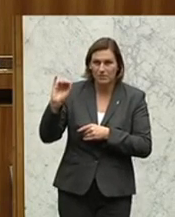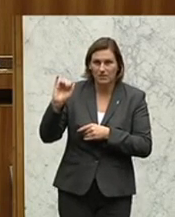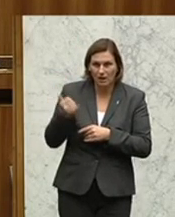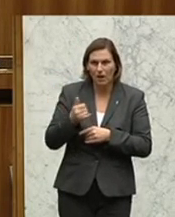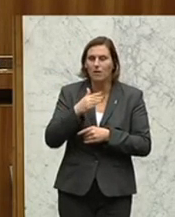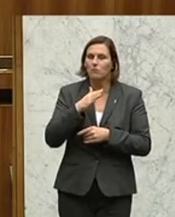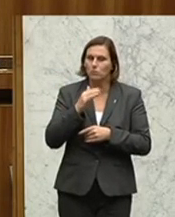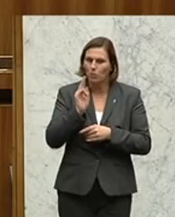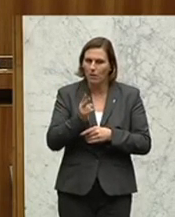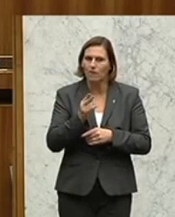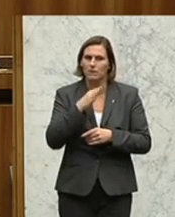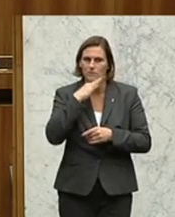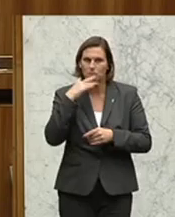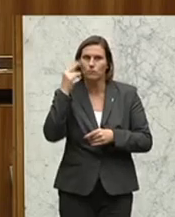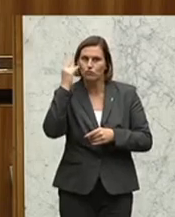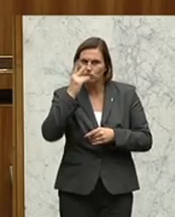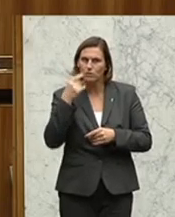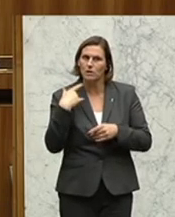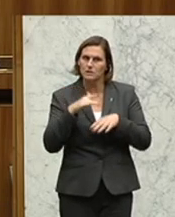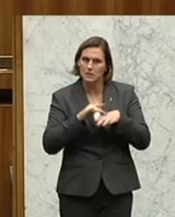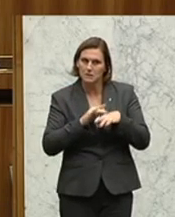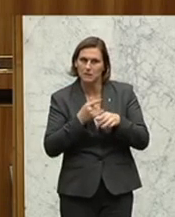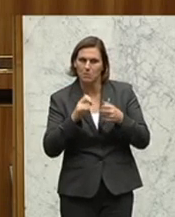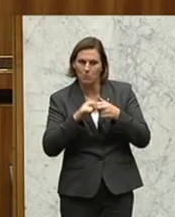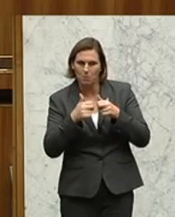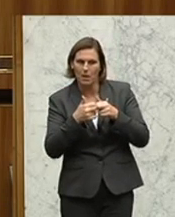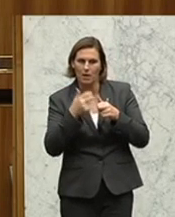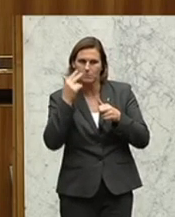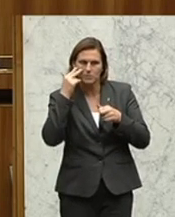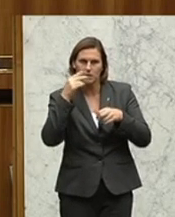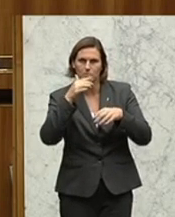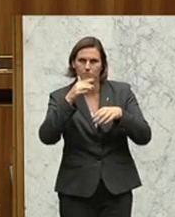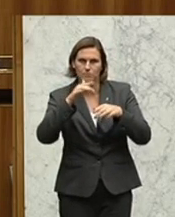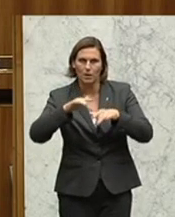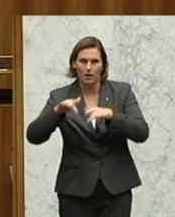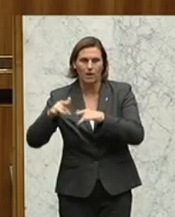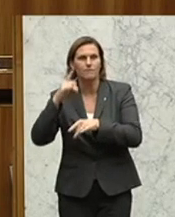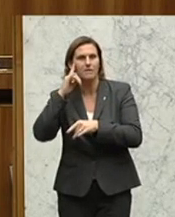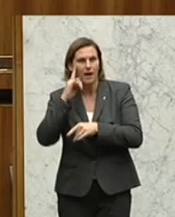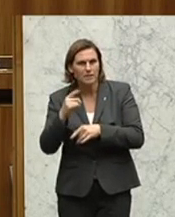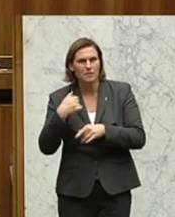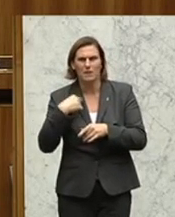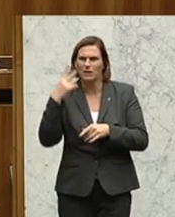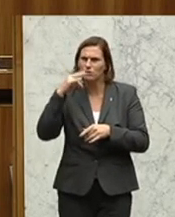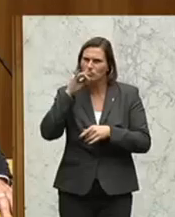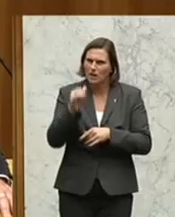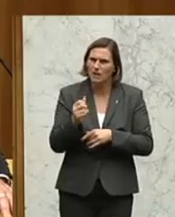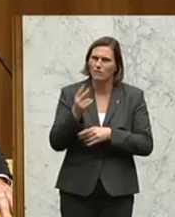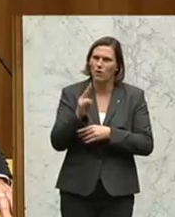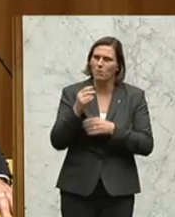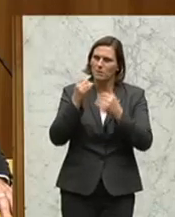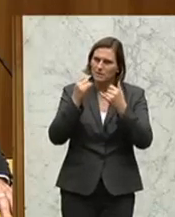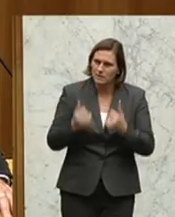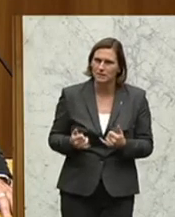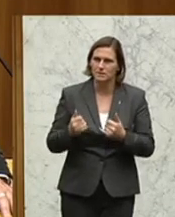vieles Verständnis zeigt und Sensibilität für Probleme in der Justiz und auch im Strafvollzug mitbringt. Ich verstehe aber nicht, dass man am